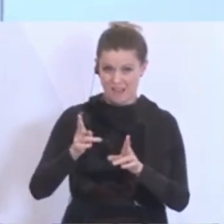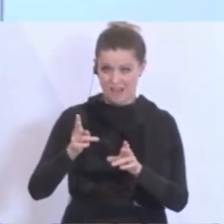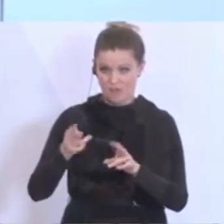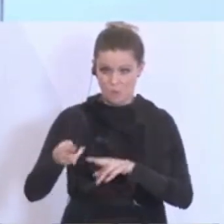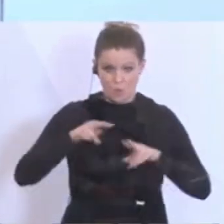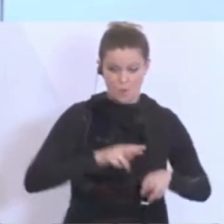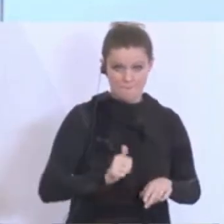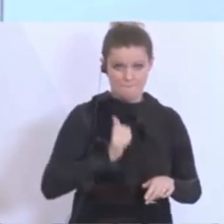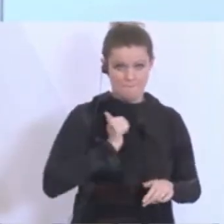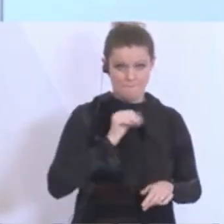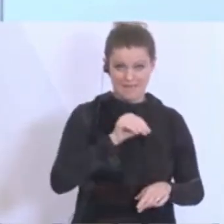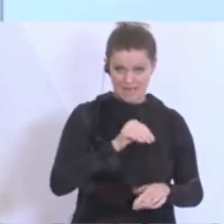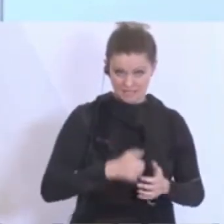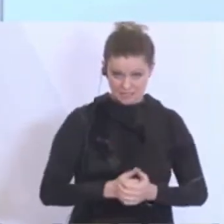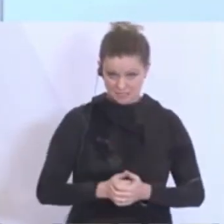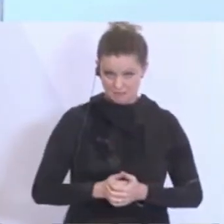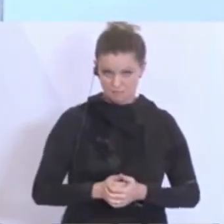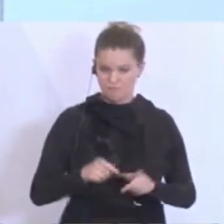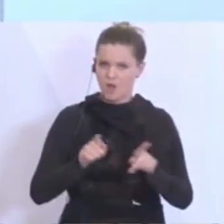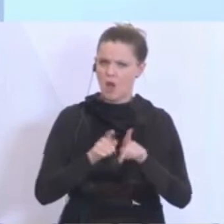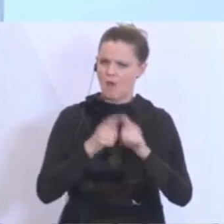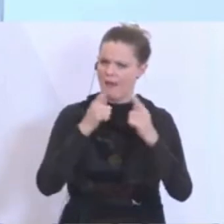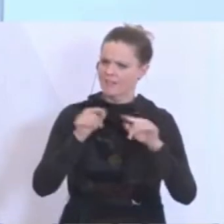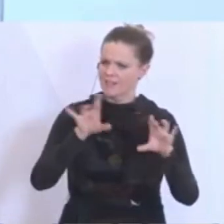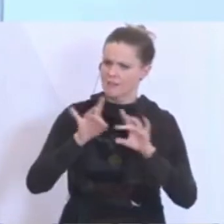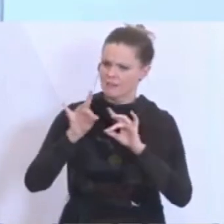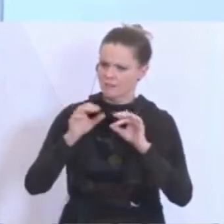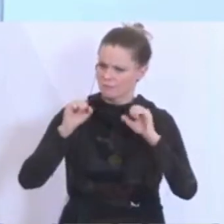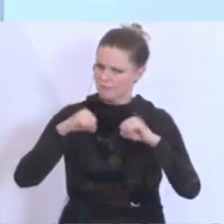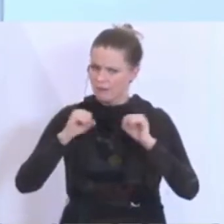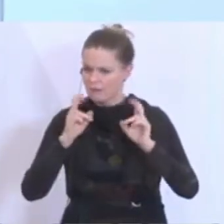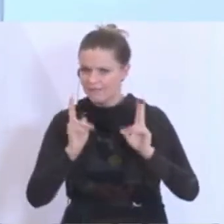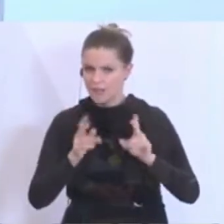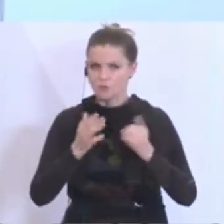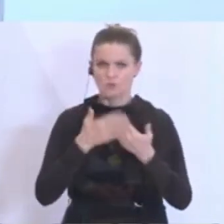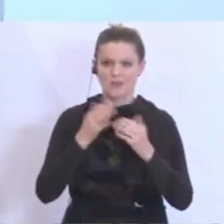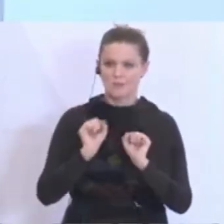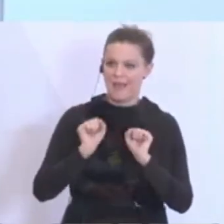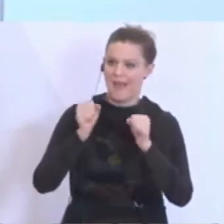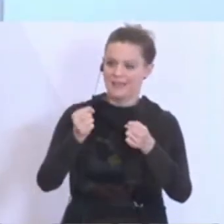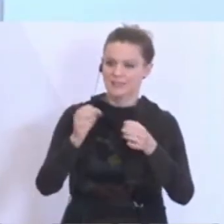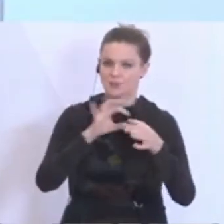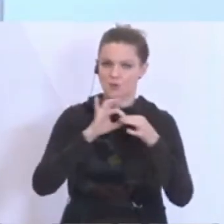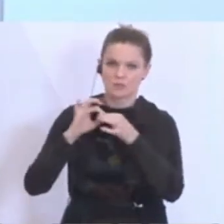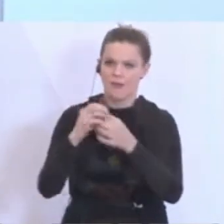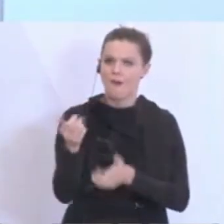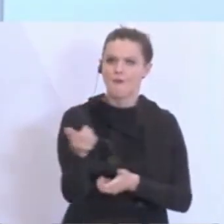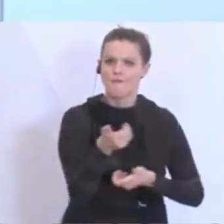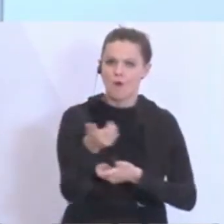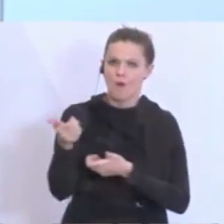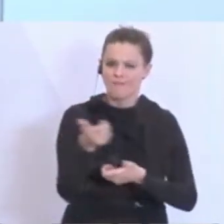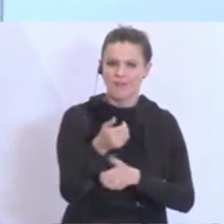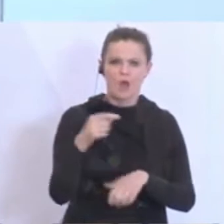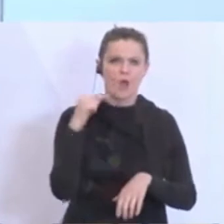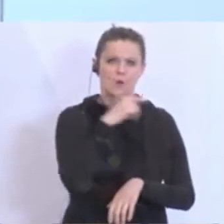Eine Vereinbarkeit auch mit anderen Tätigkeiten, zum Beispiel in Einsatzorganisationen, bei der Feuerwehr, beim Roten Kreuz etc.